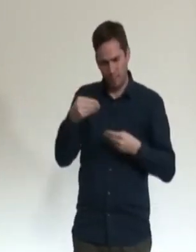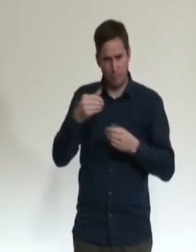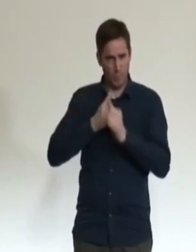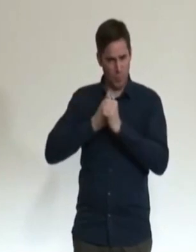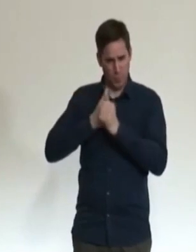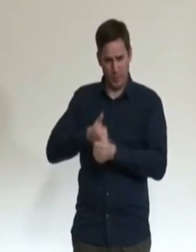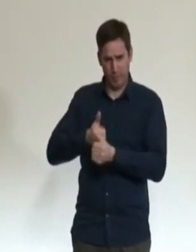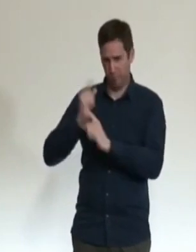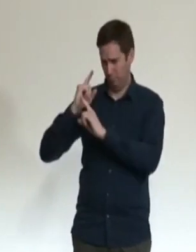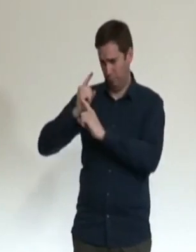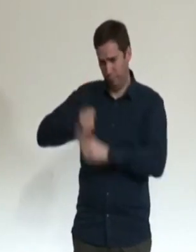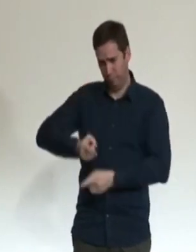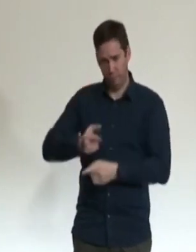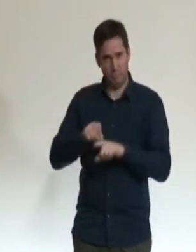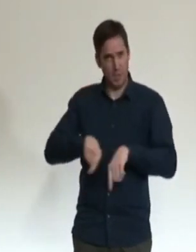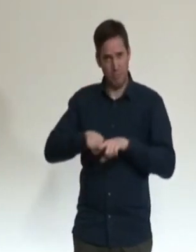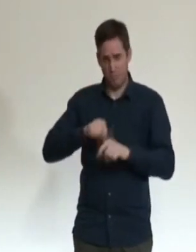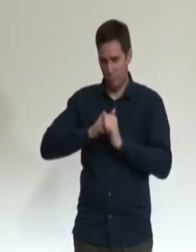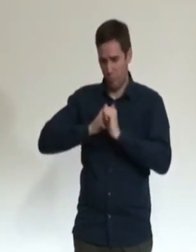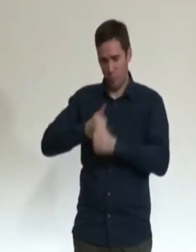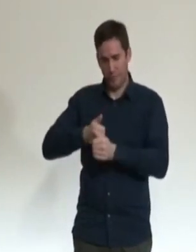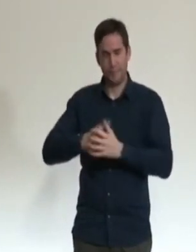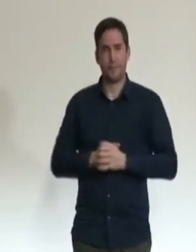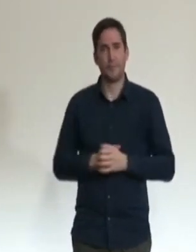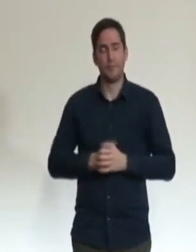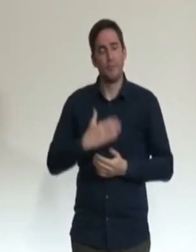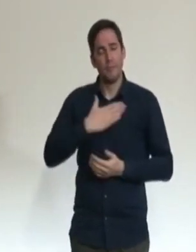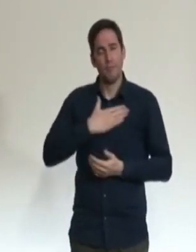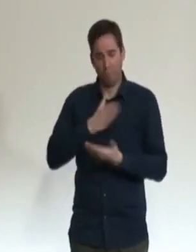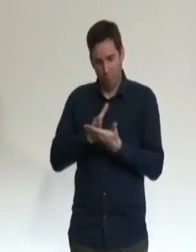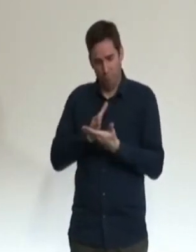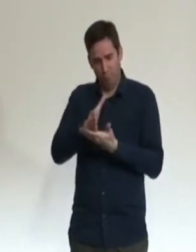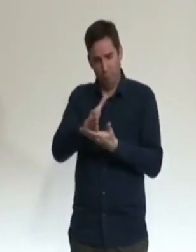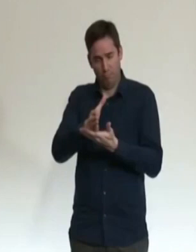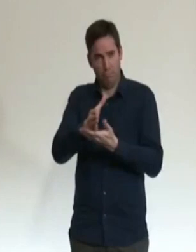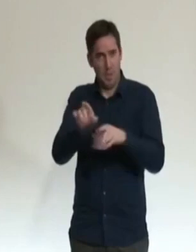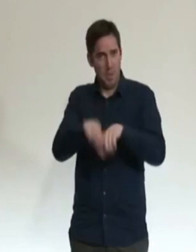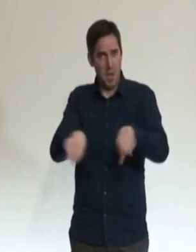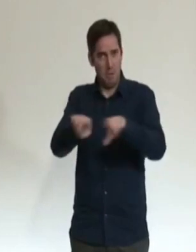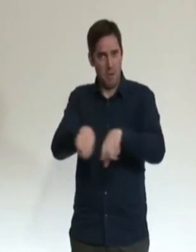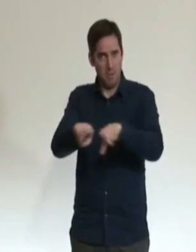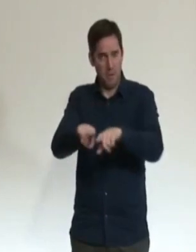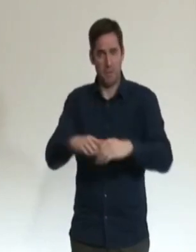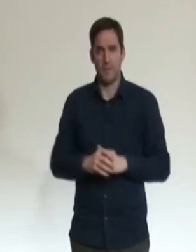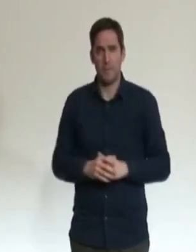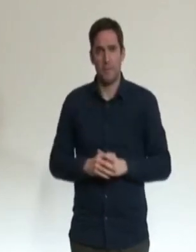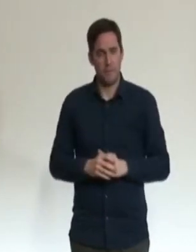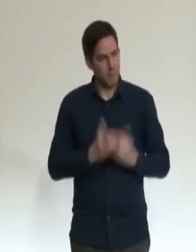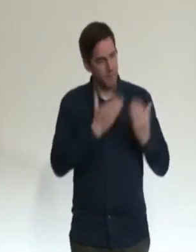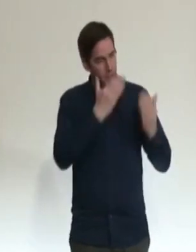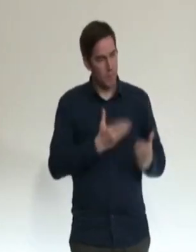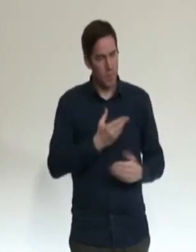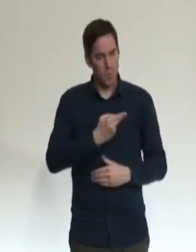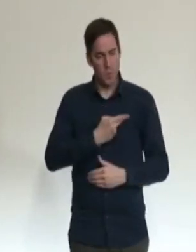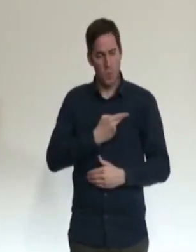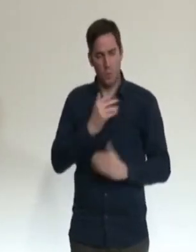gestion de cette crise pandémique. Ma ligne ne change pas. Nous sommes, je reprends les mots du professeur Fischer, face à une part